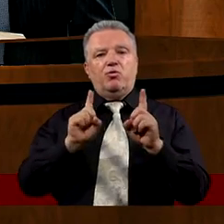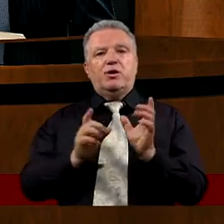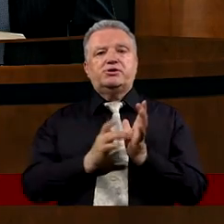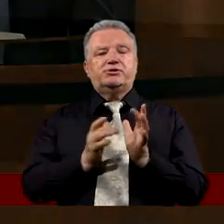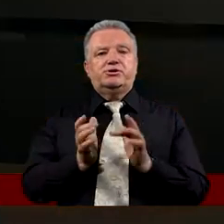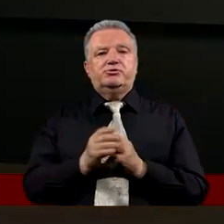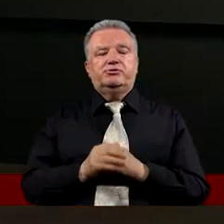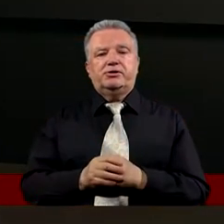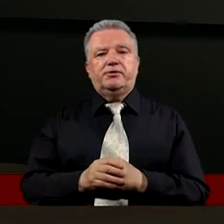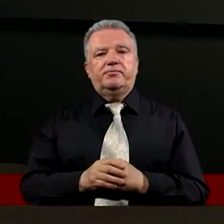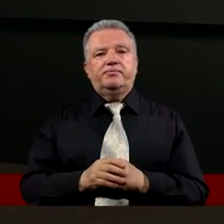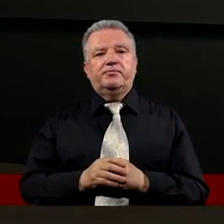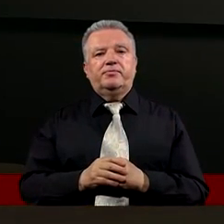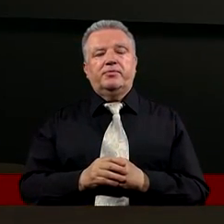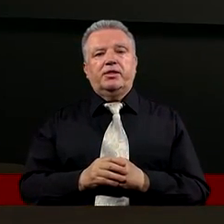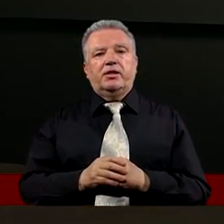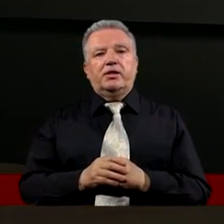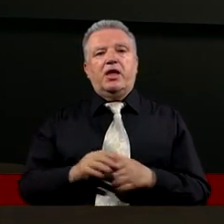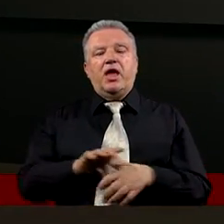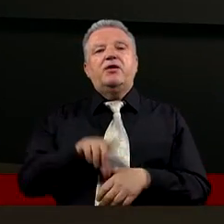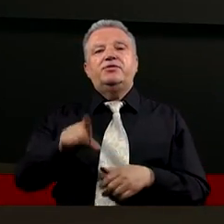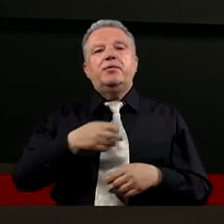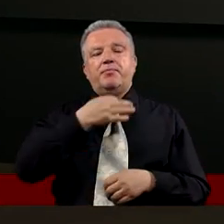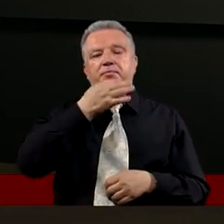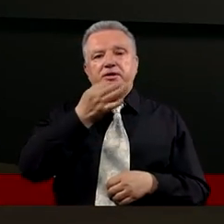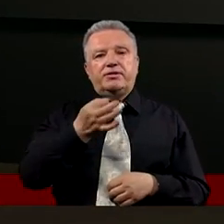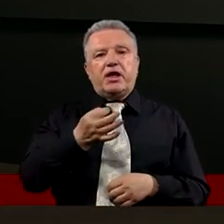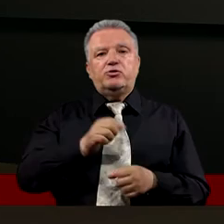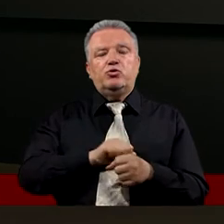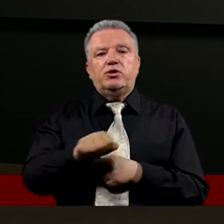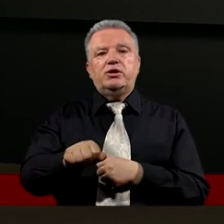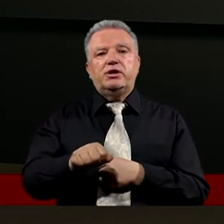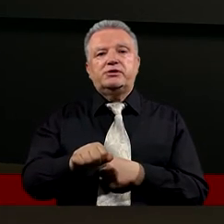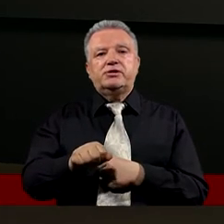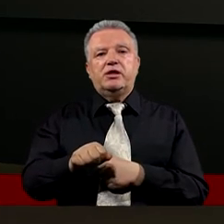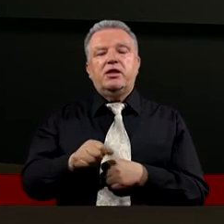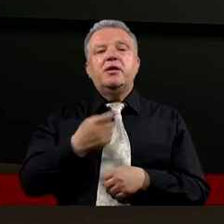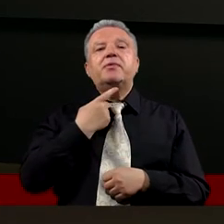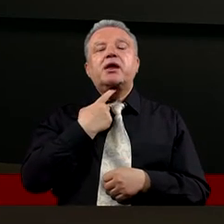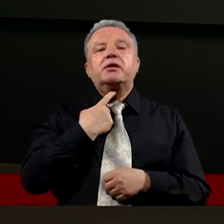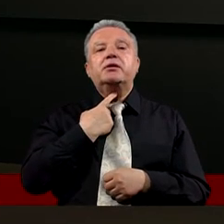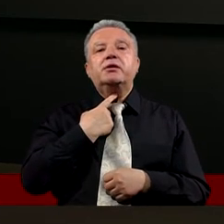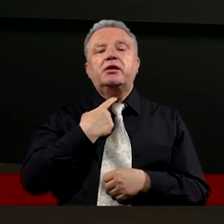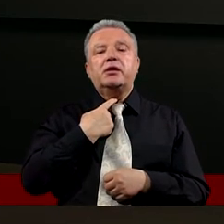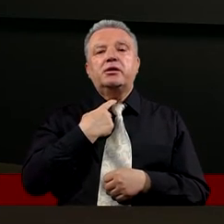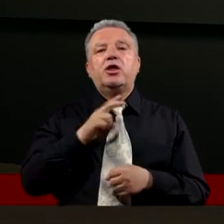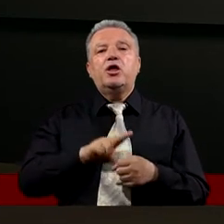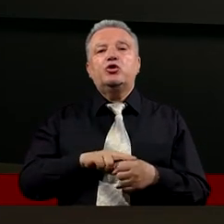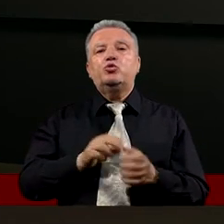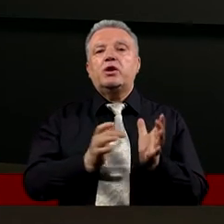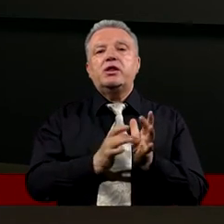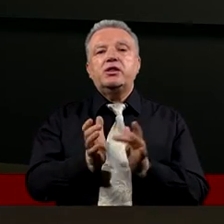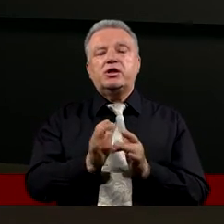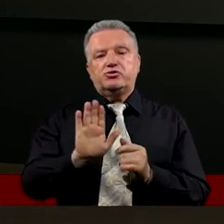Jezusa Mnie uważasz? Ponieważ w tym pytaniu Rzeczywiście jest też to pragnienie Które